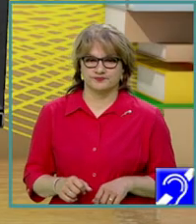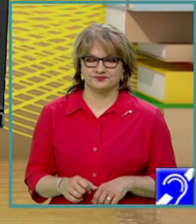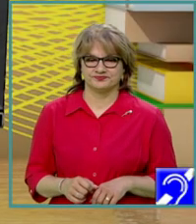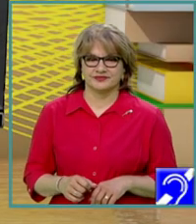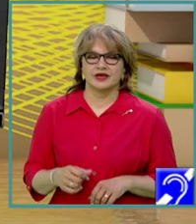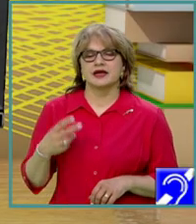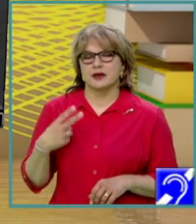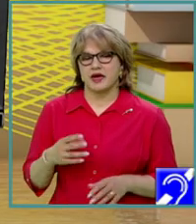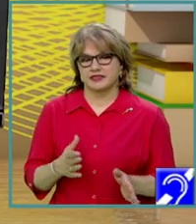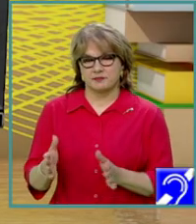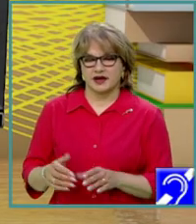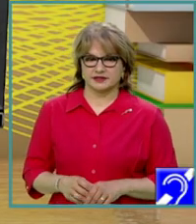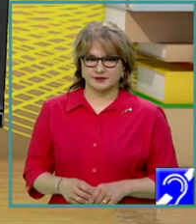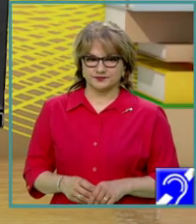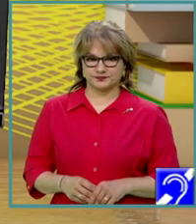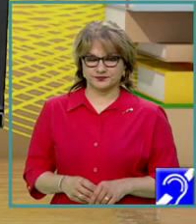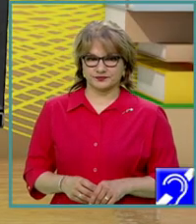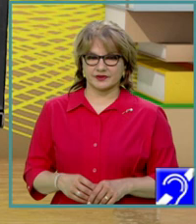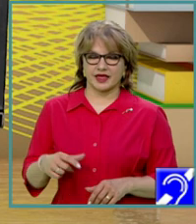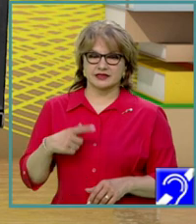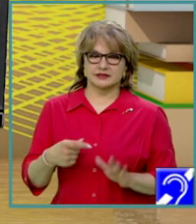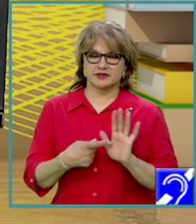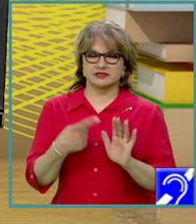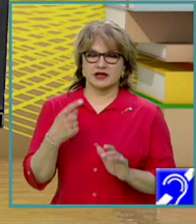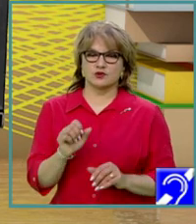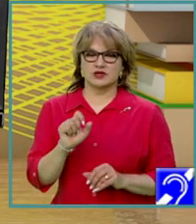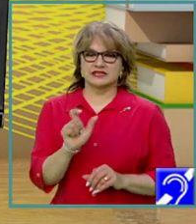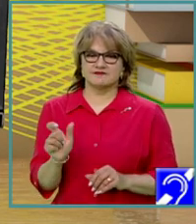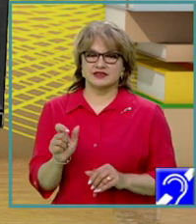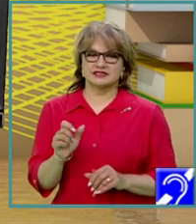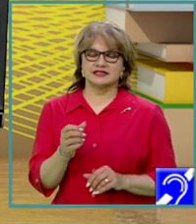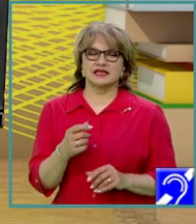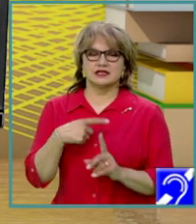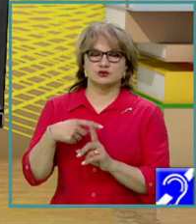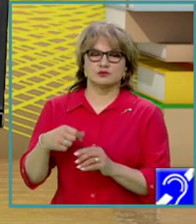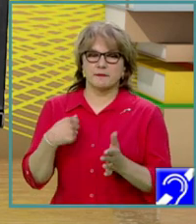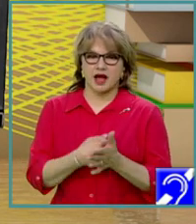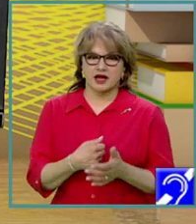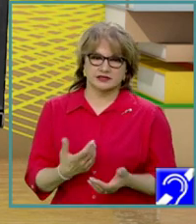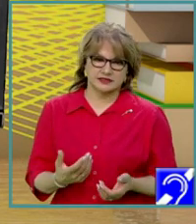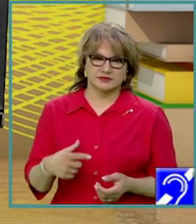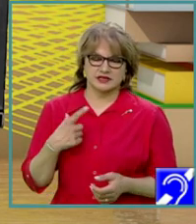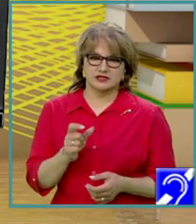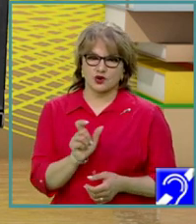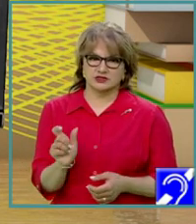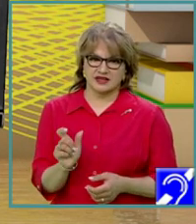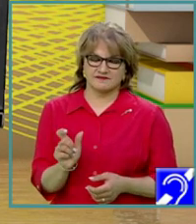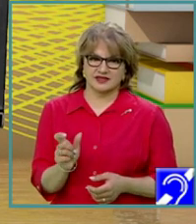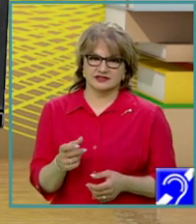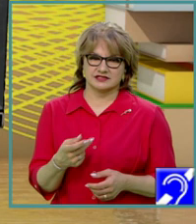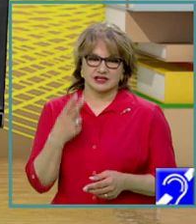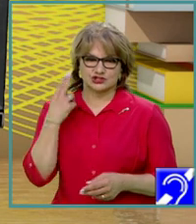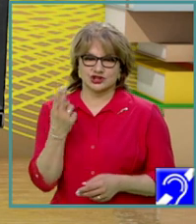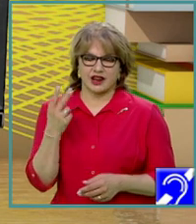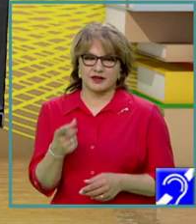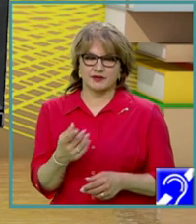avem prezentarea unei secvențe de sumă maximă, aș spune una dintre secvențele celebre